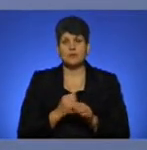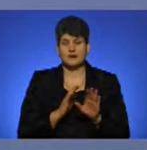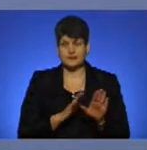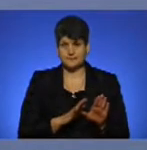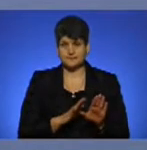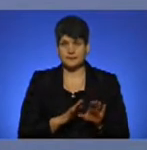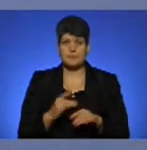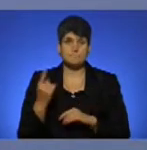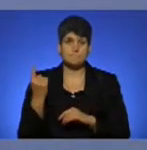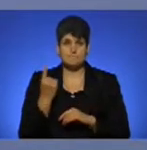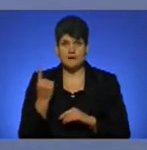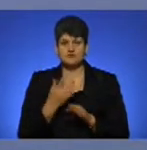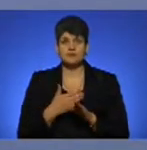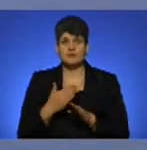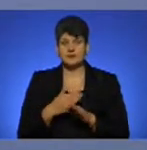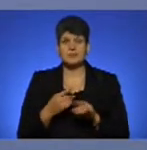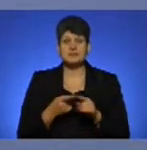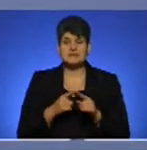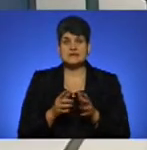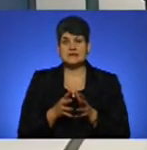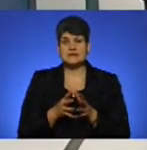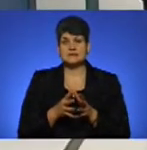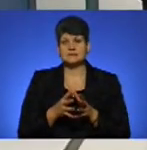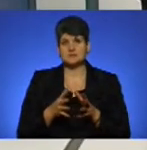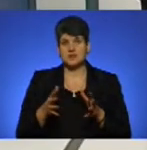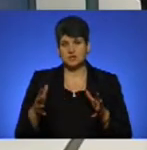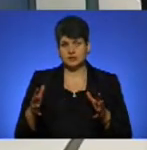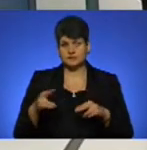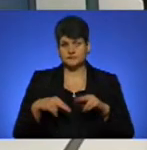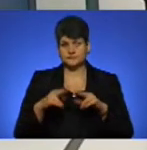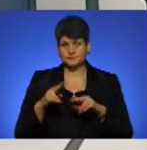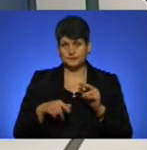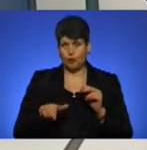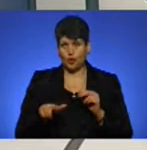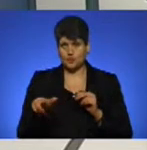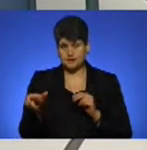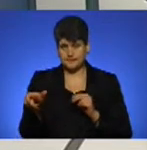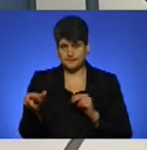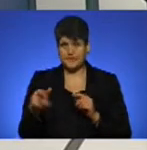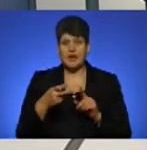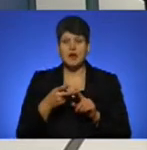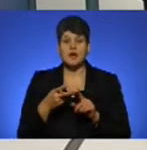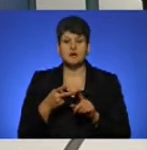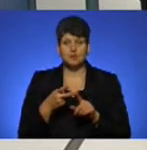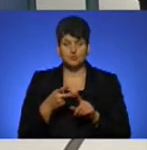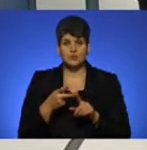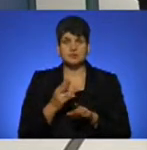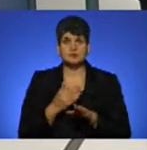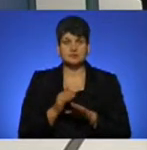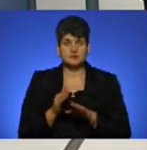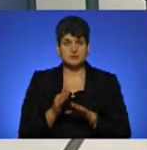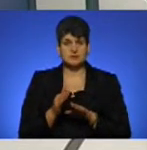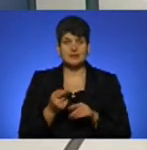От, власне, перший етап – це нарощування існуючої полоси, а другий етап злітно-посадкової смуги –